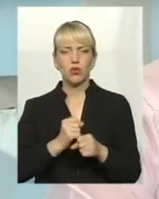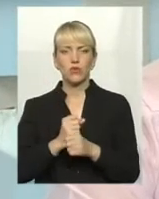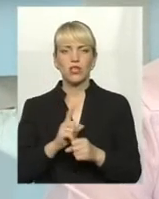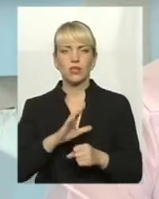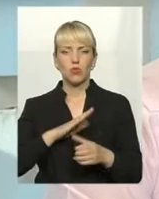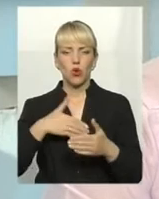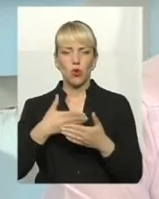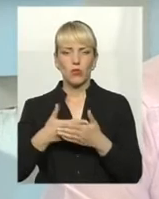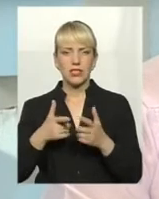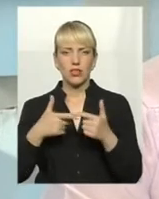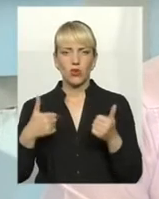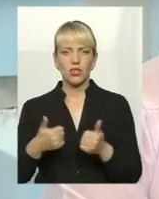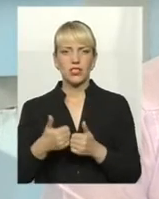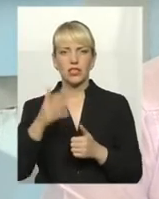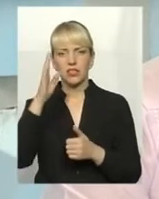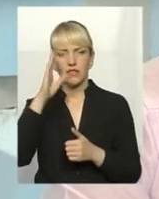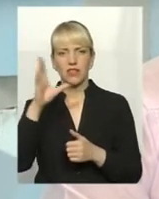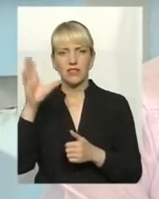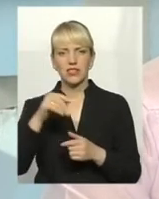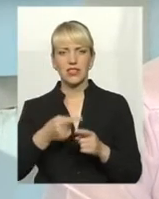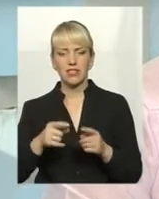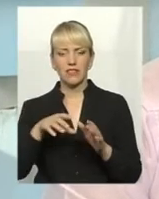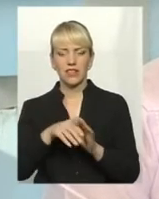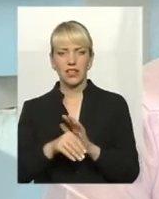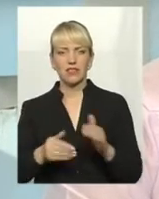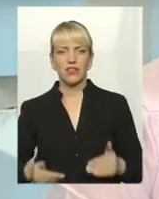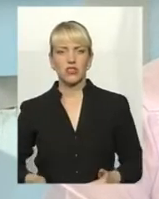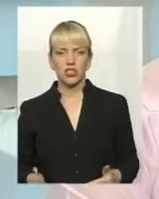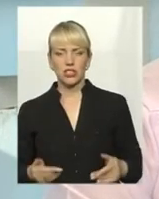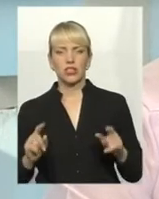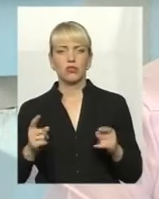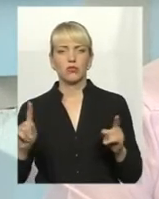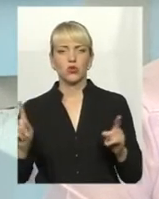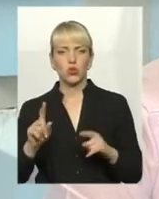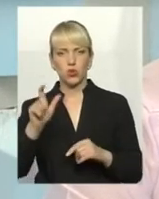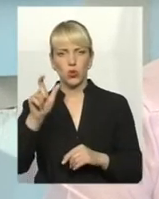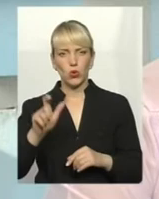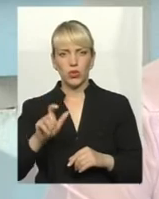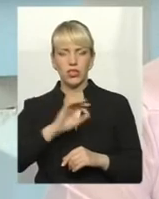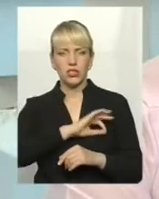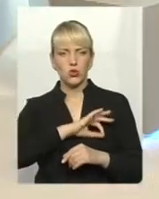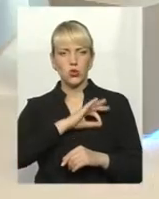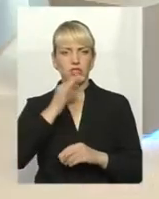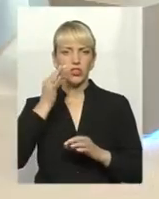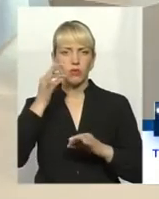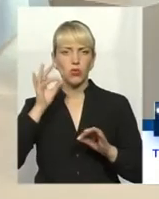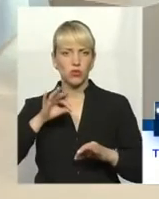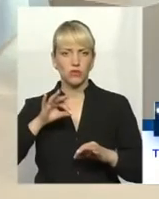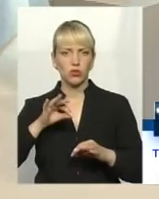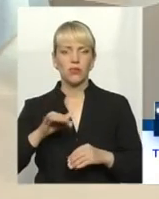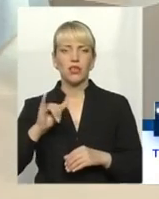громадській організації, він це все втілить в життя. Тим більше, що людина з юридичним досвідом і